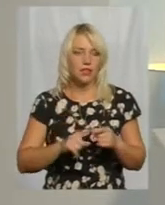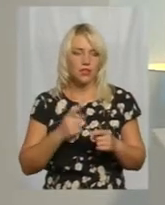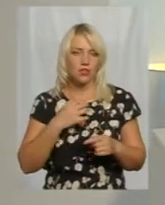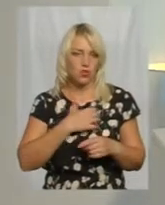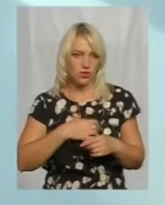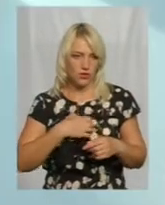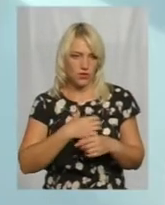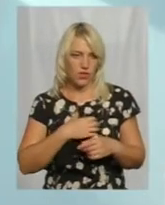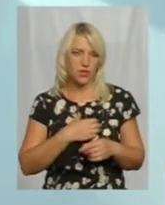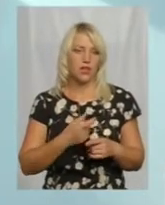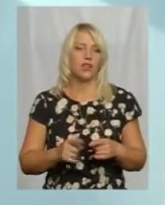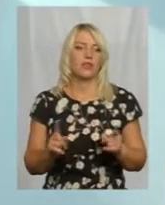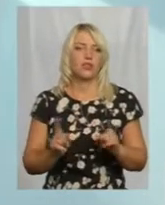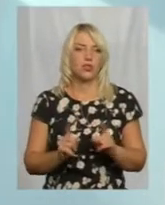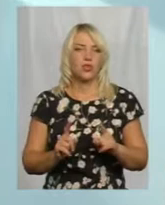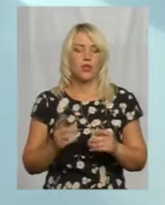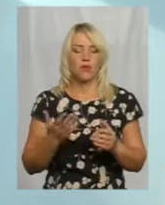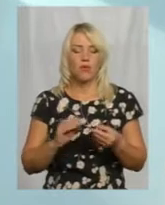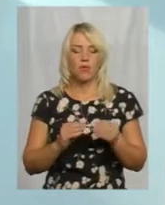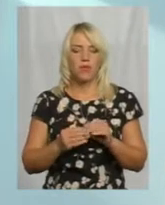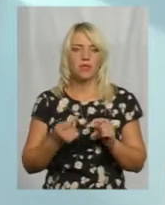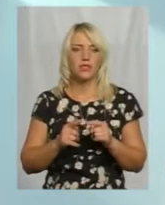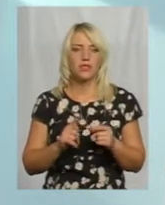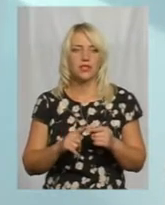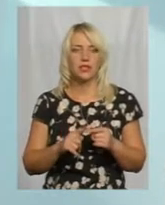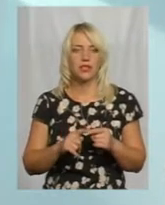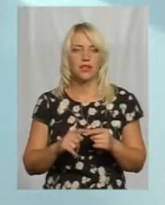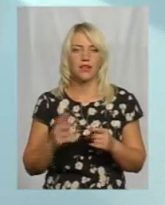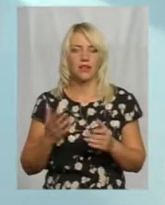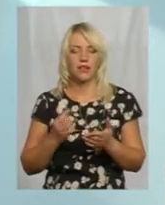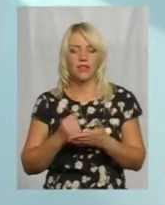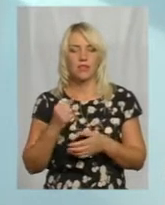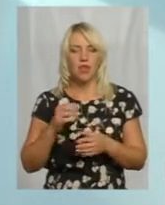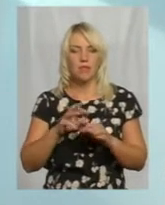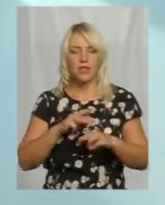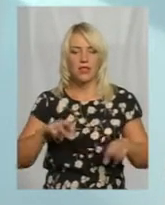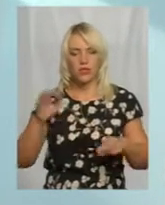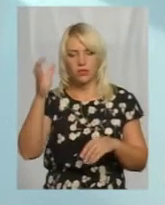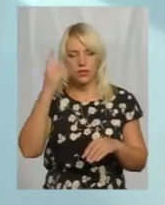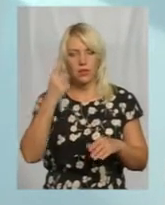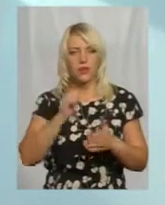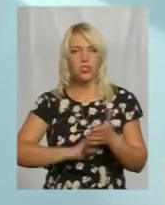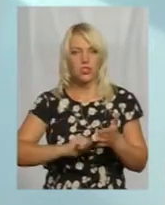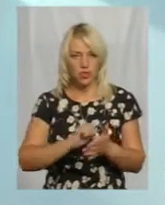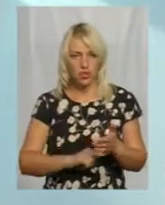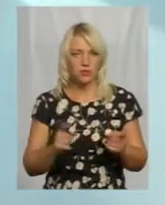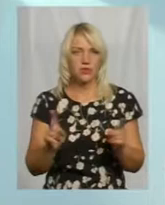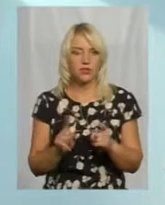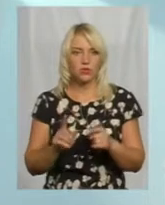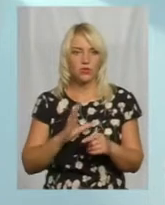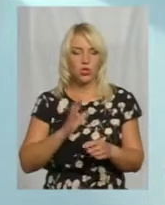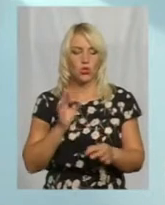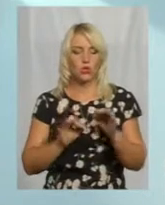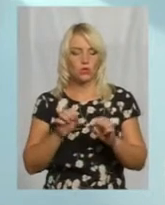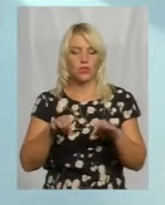проблеми які, це виставляє Міністерство освіти. Це перше в тому, що були судові